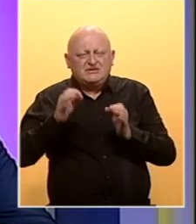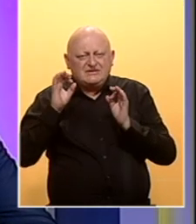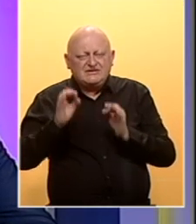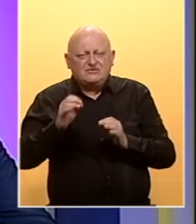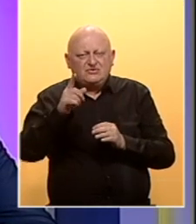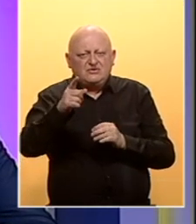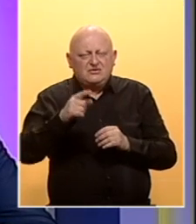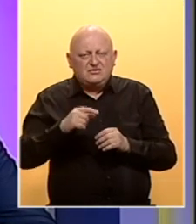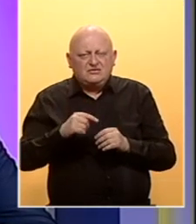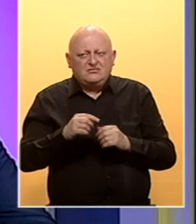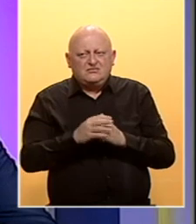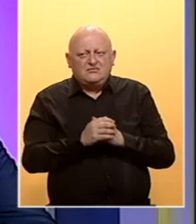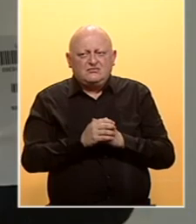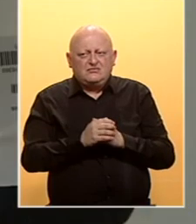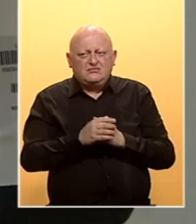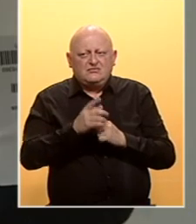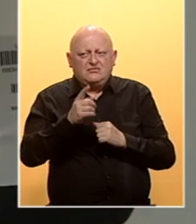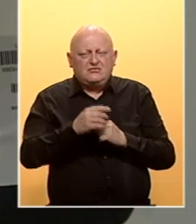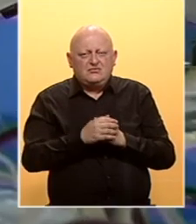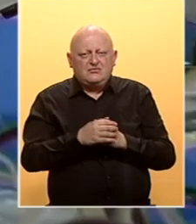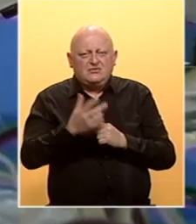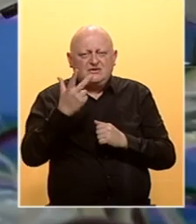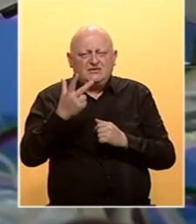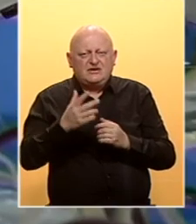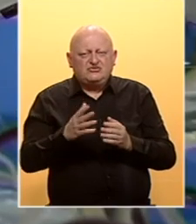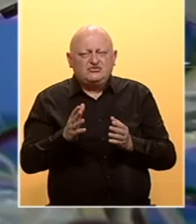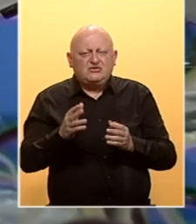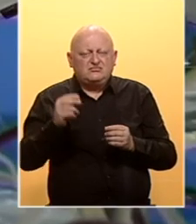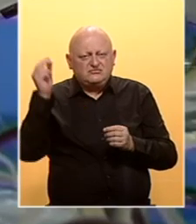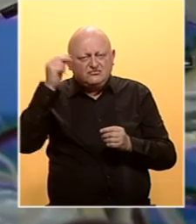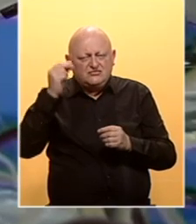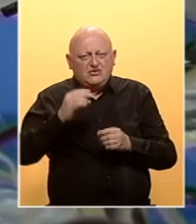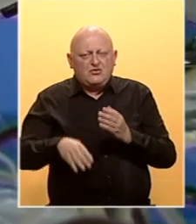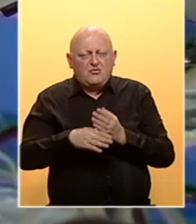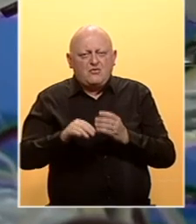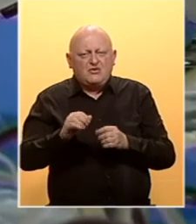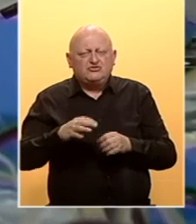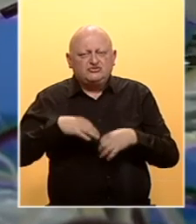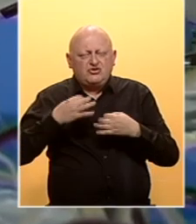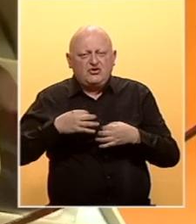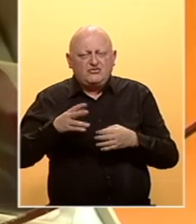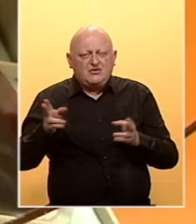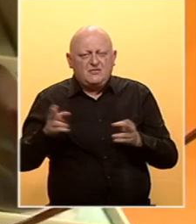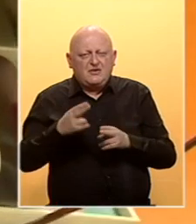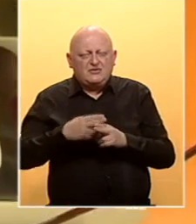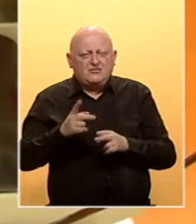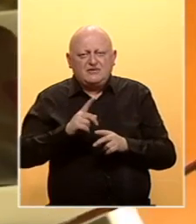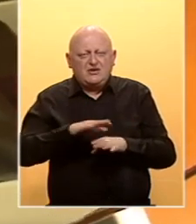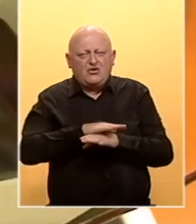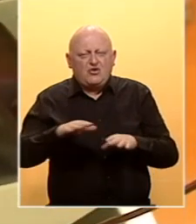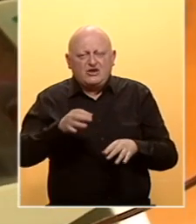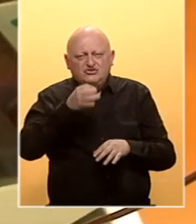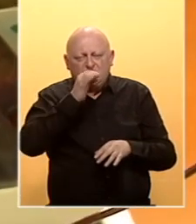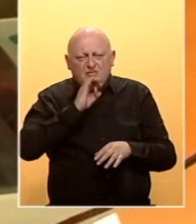To je treća metoda koja pomaže izlječenju i smanjenju simptoma bolesti, a ne konačnom